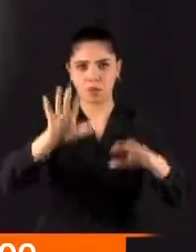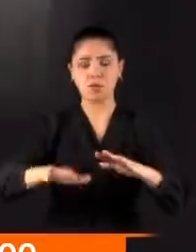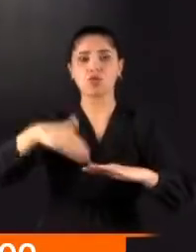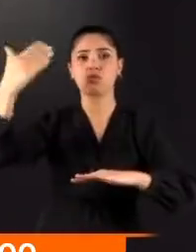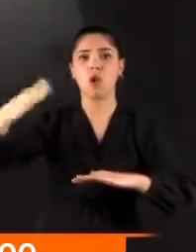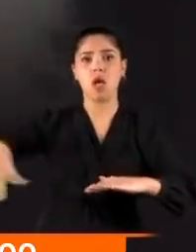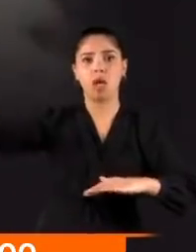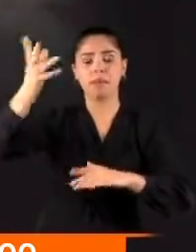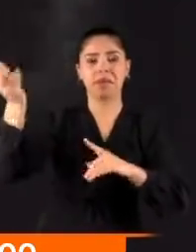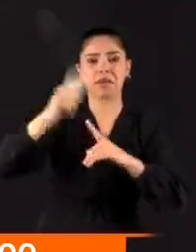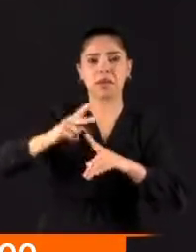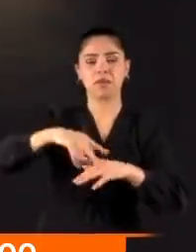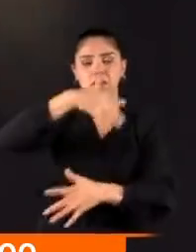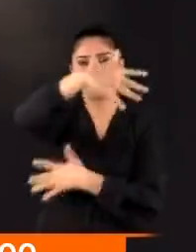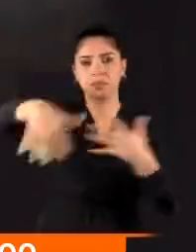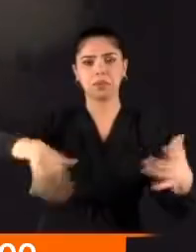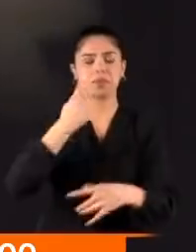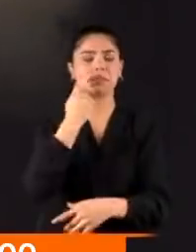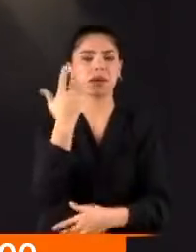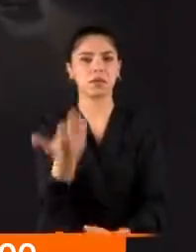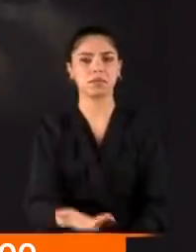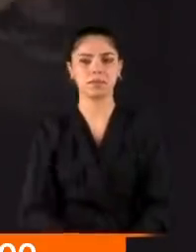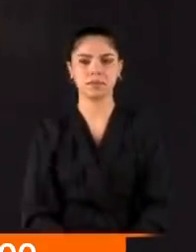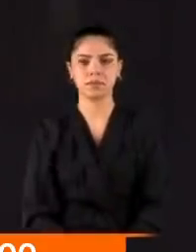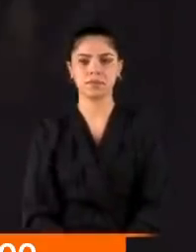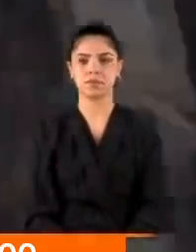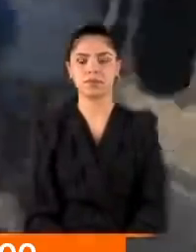tribündekiler de dahil oldu. Ve bakın ortalıklı ısıl karıştı.